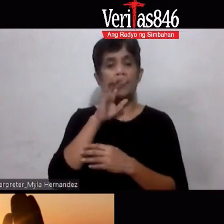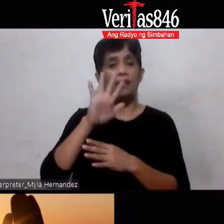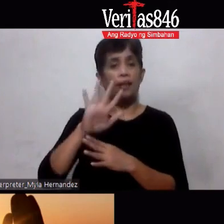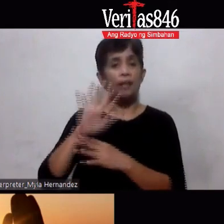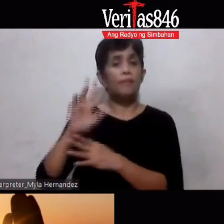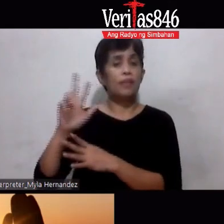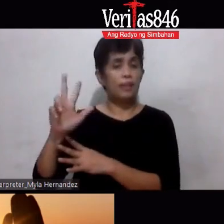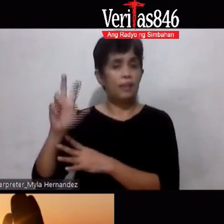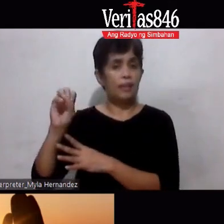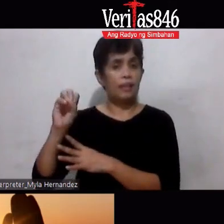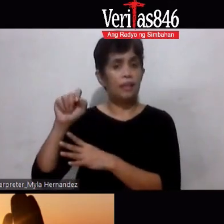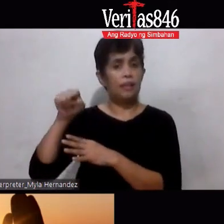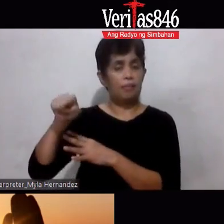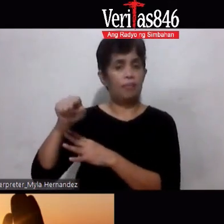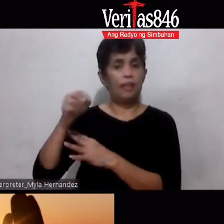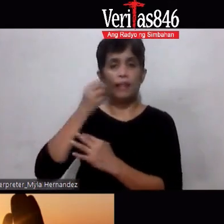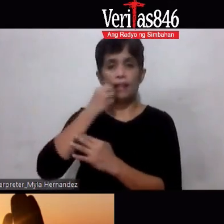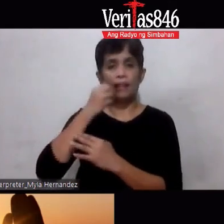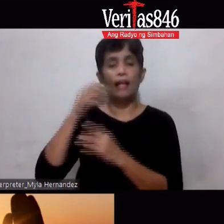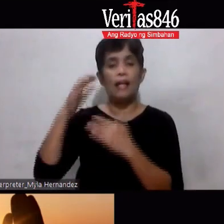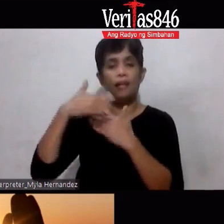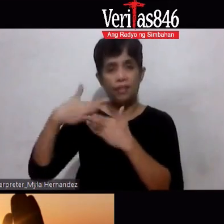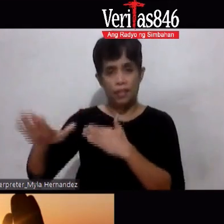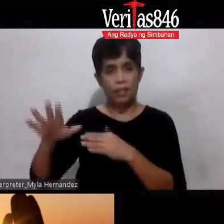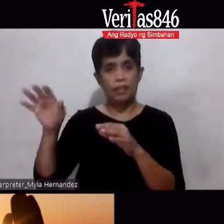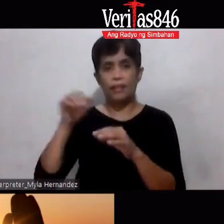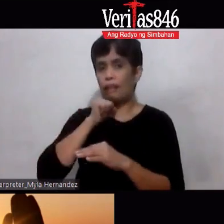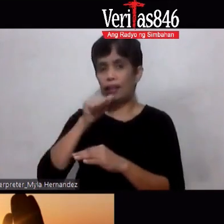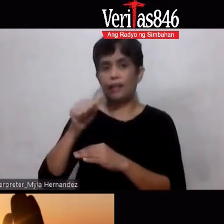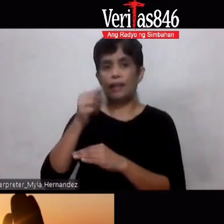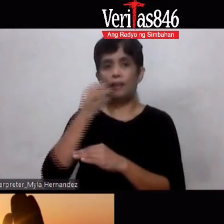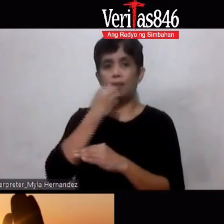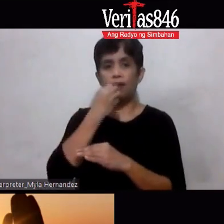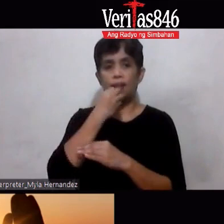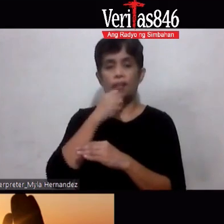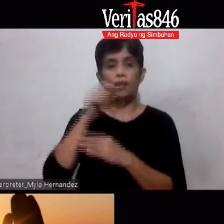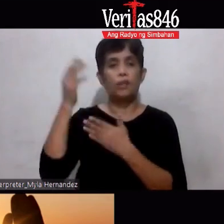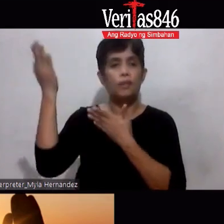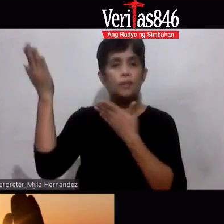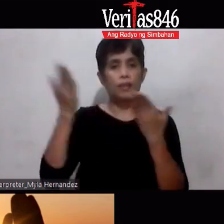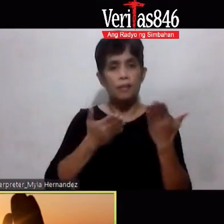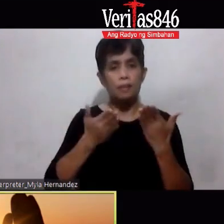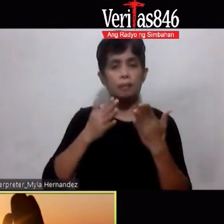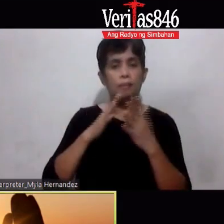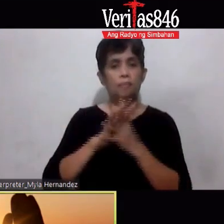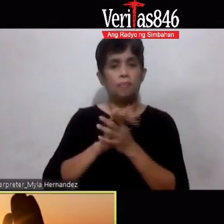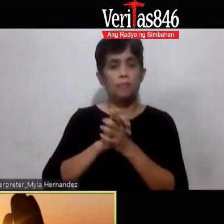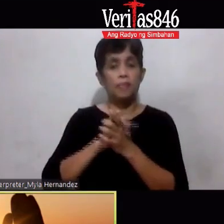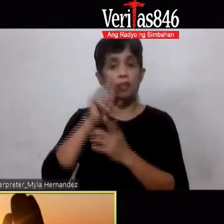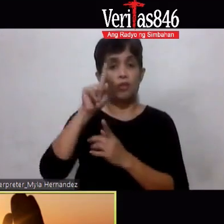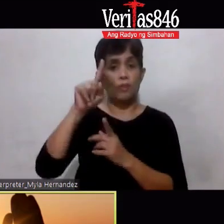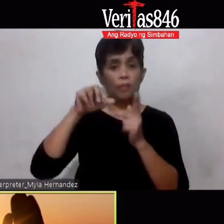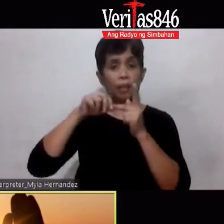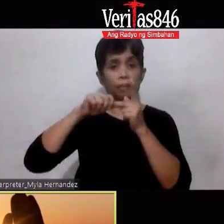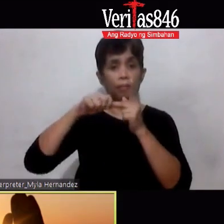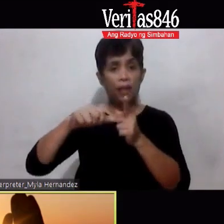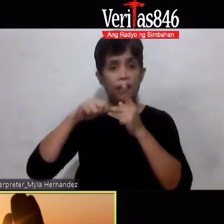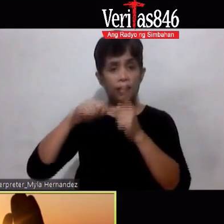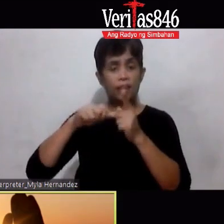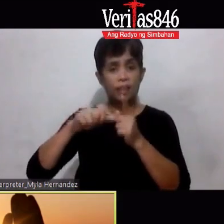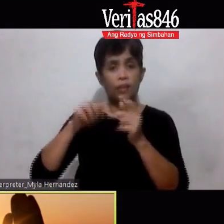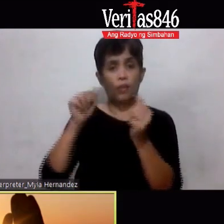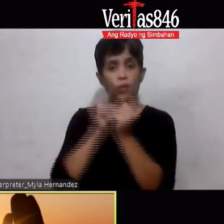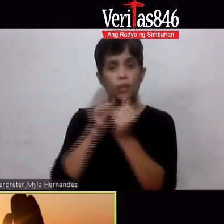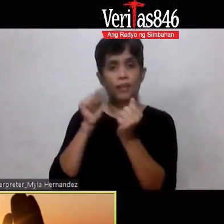kinakain Okay So nagpadala sila ng ganyang kalaking lalagyan yung plastic na ano na may straw